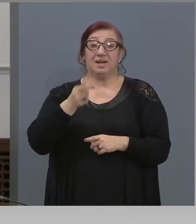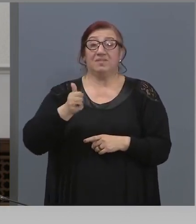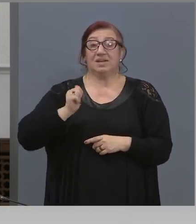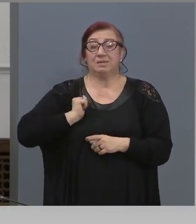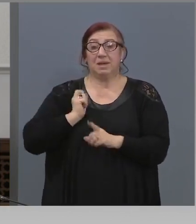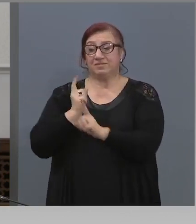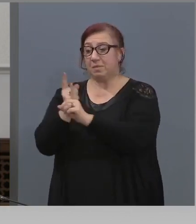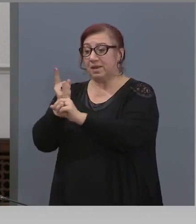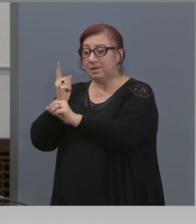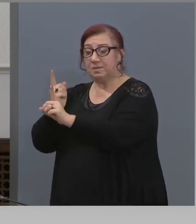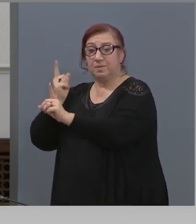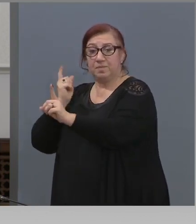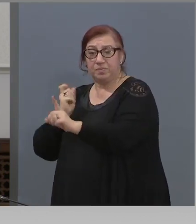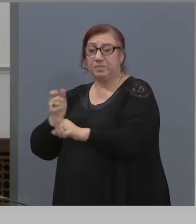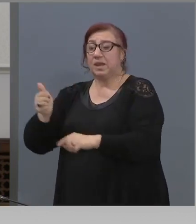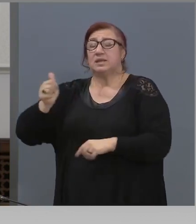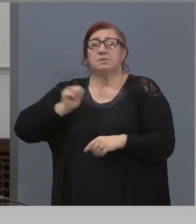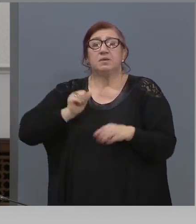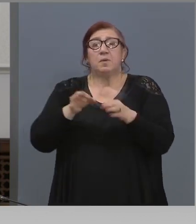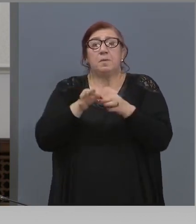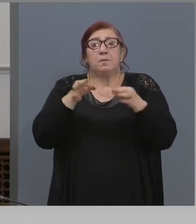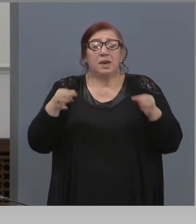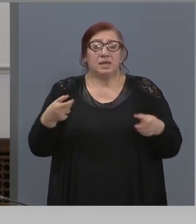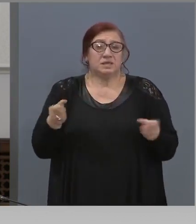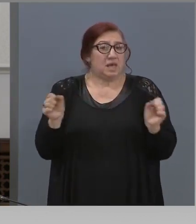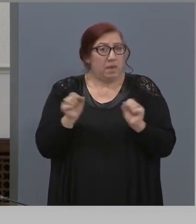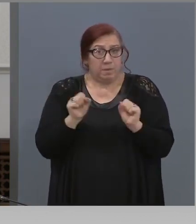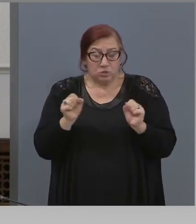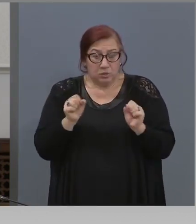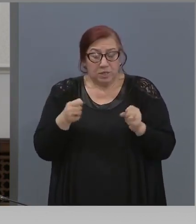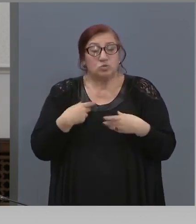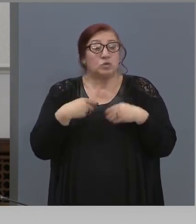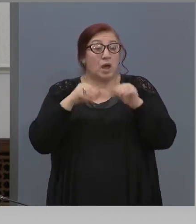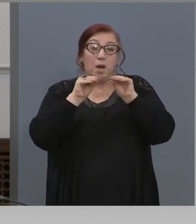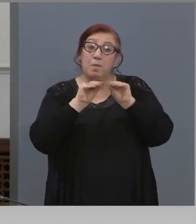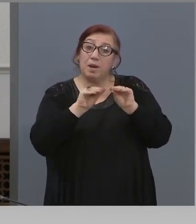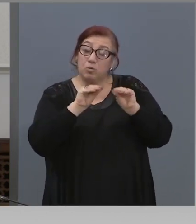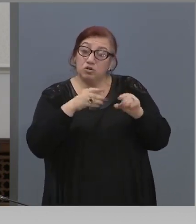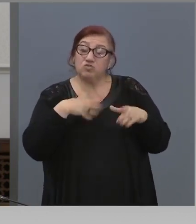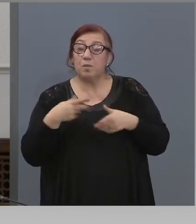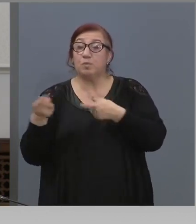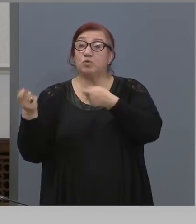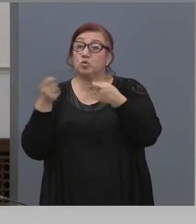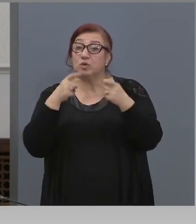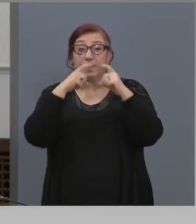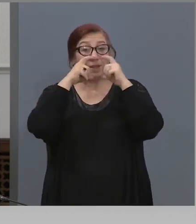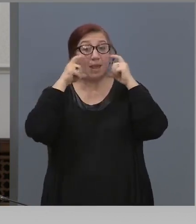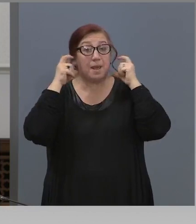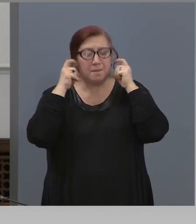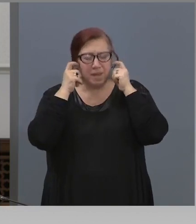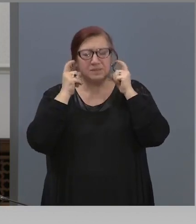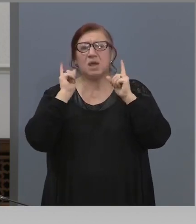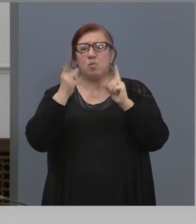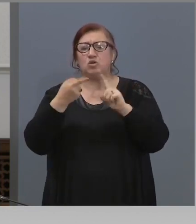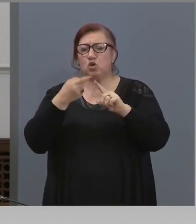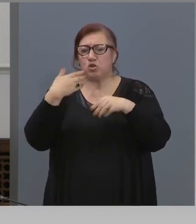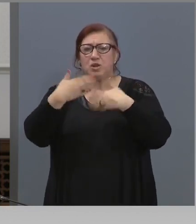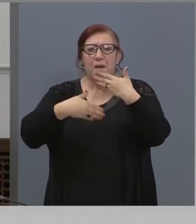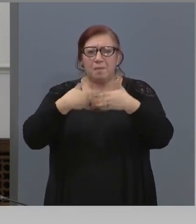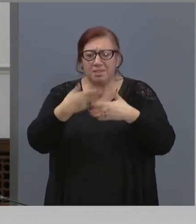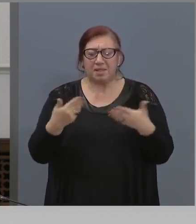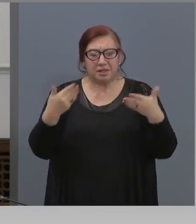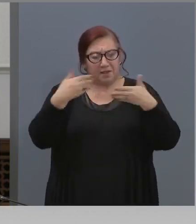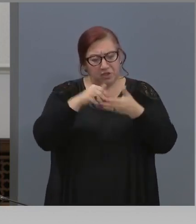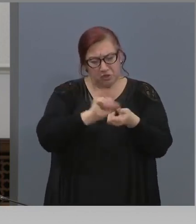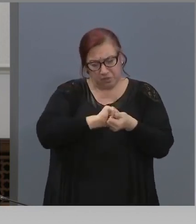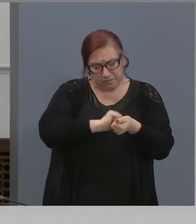безопасност, препоръчваме да се носят маски. Знаете, че може да бъдат и плътнени маски, които вечер да се